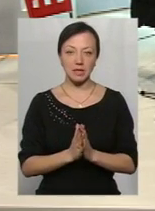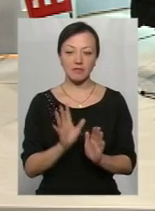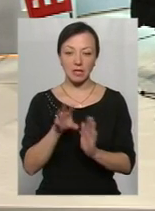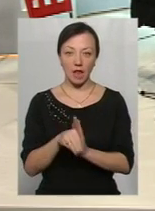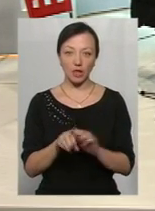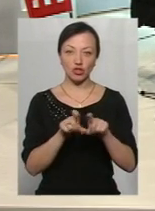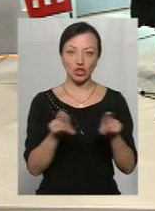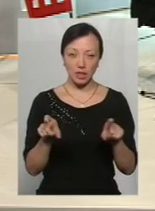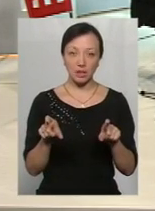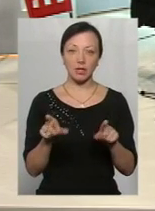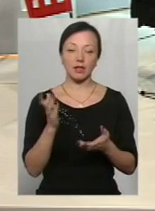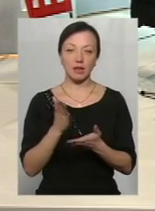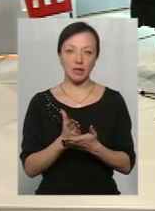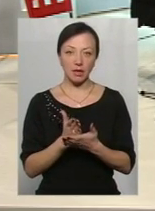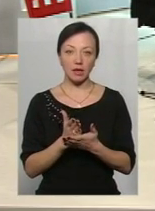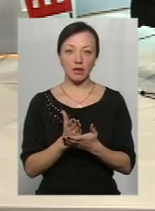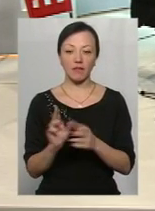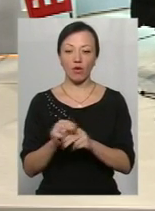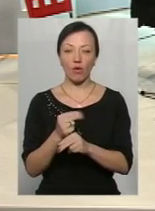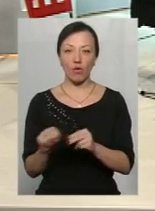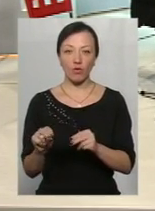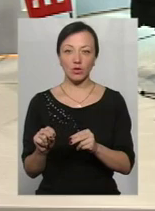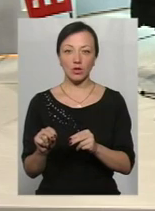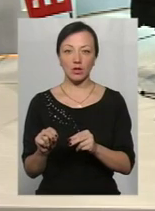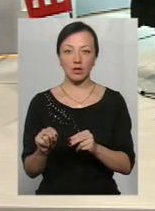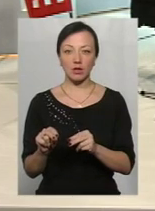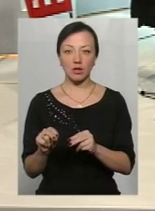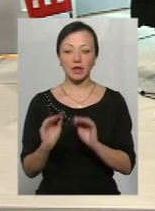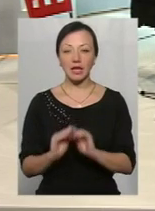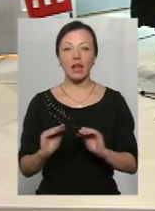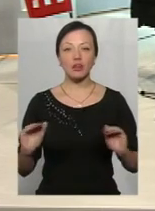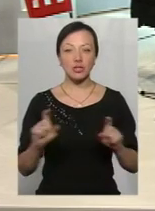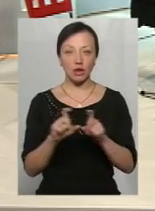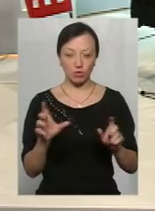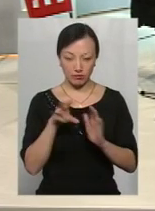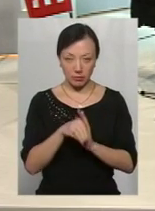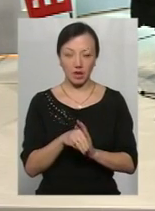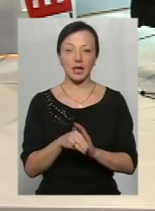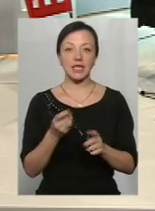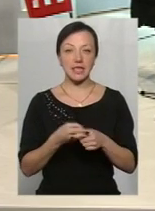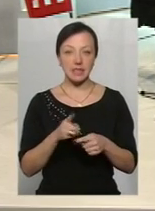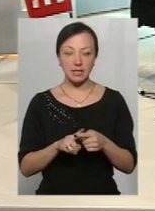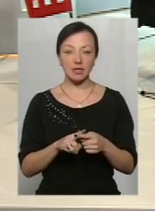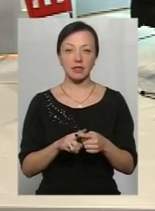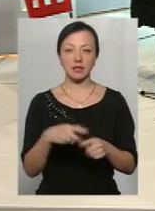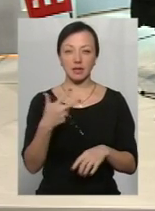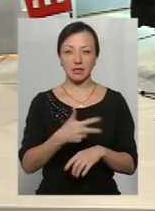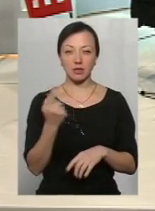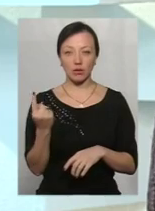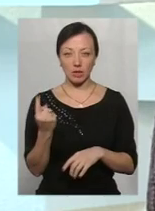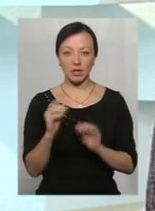складі шкіл сьогодні навчаються, виховуються наші діти в дитячі садочки. Тобто в нас 31